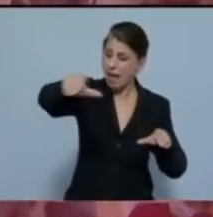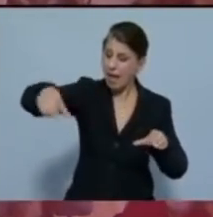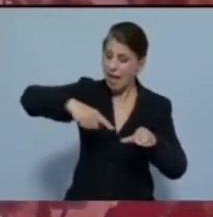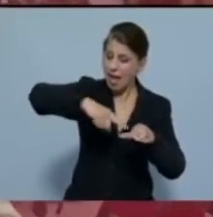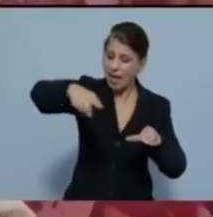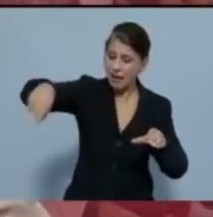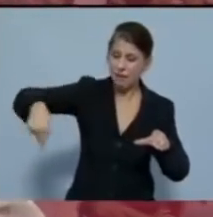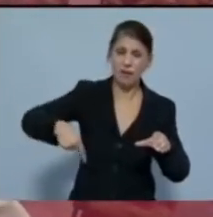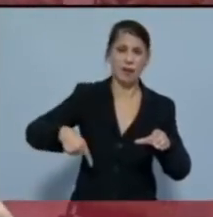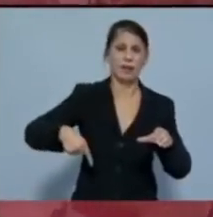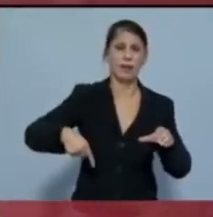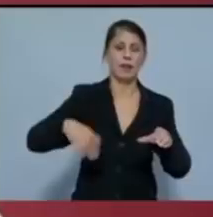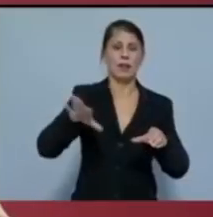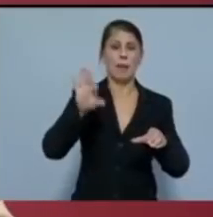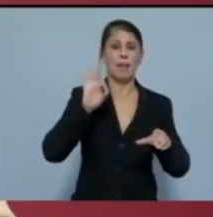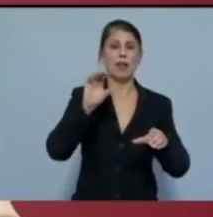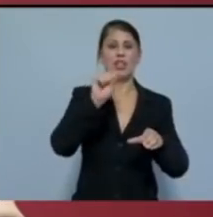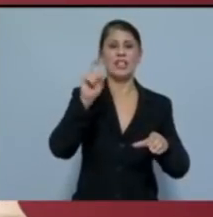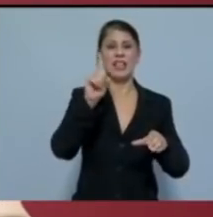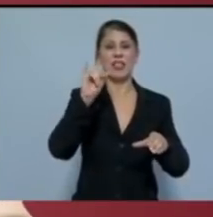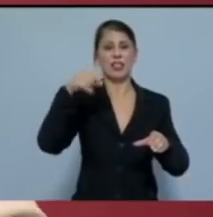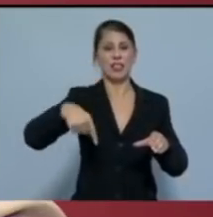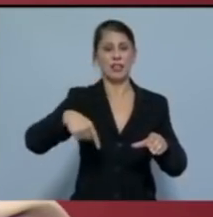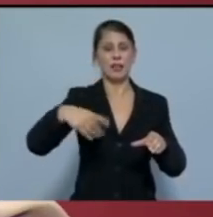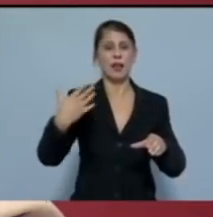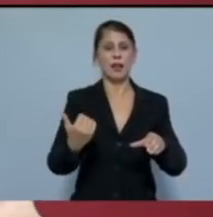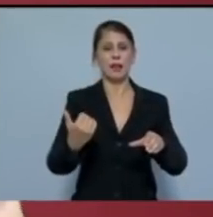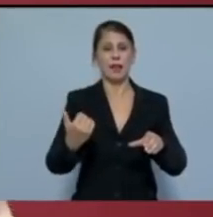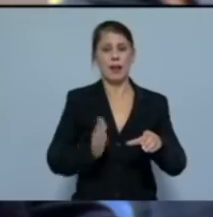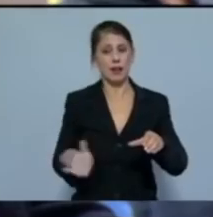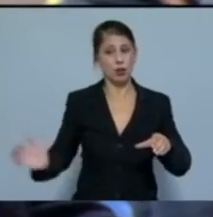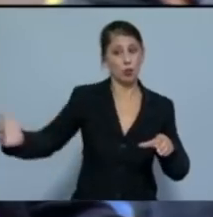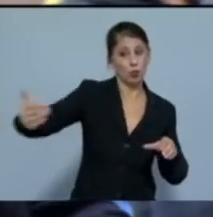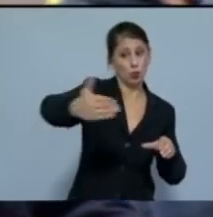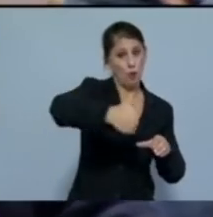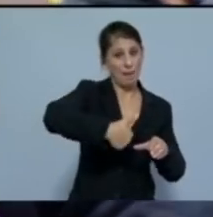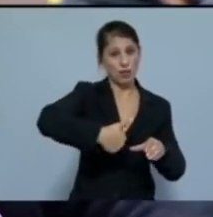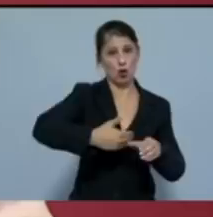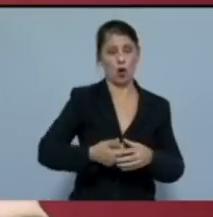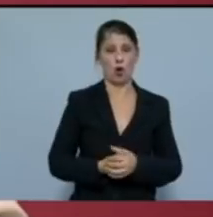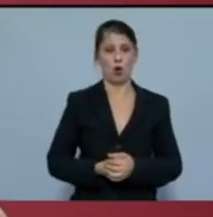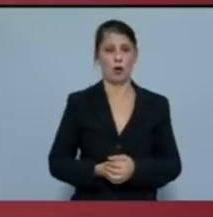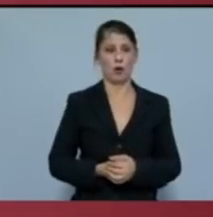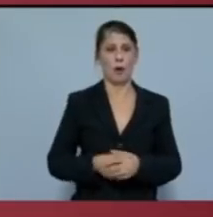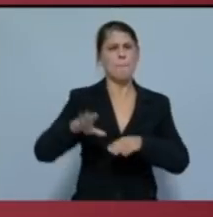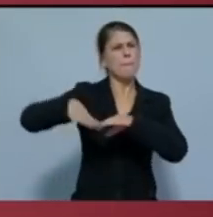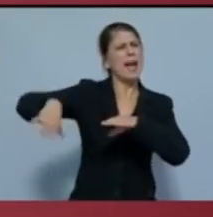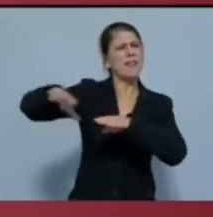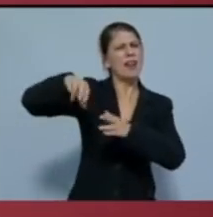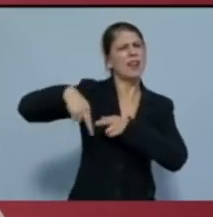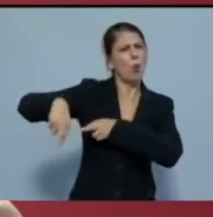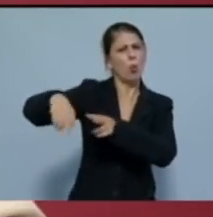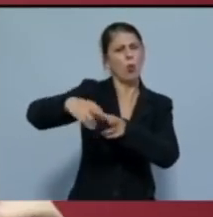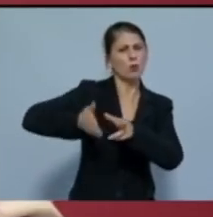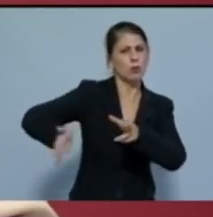της μεθόδους ΔΙΤ για την υλοποίηση του flyover, όλα αυτά έχουν τη σφραγίδα διαδοχικών